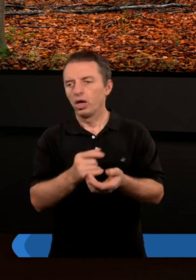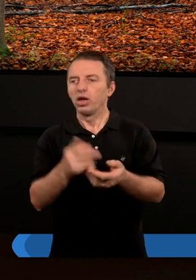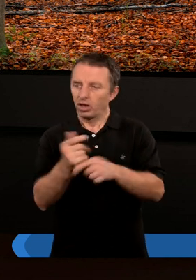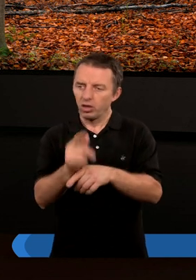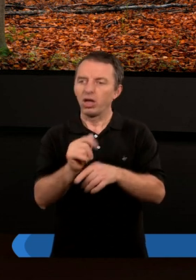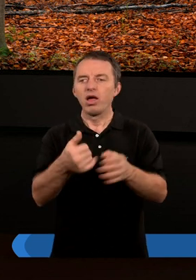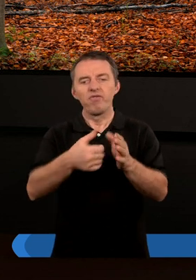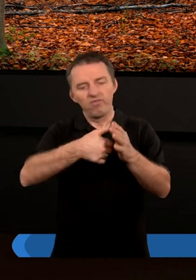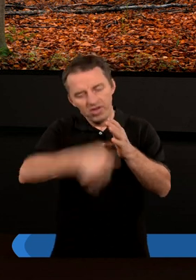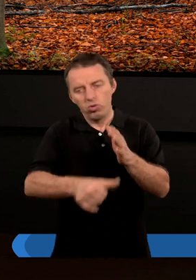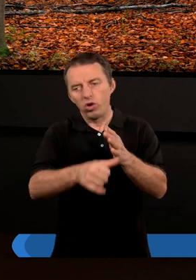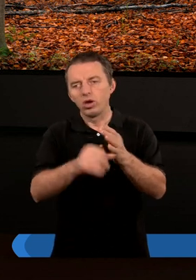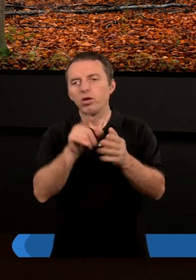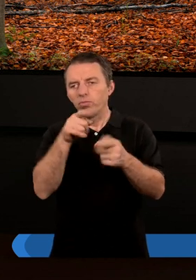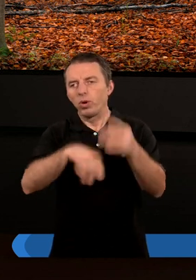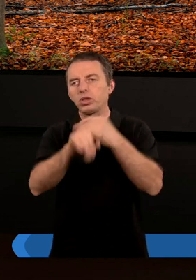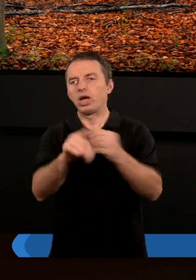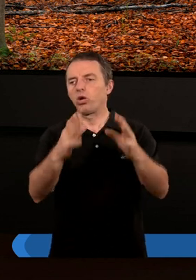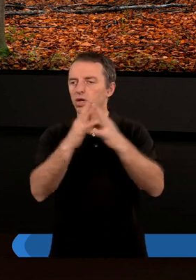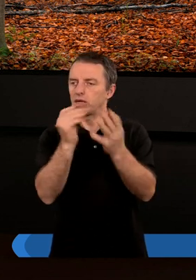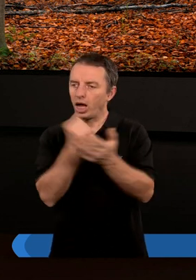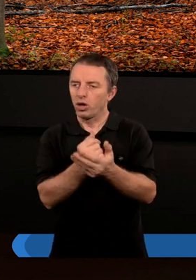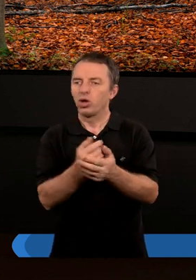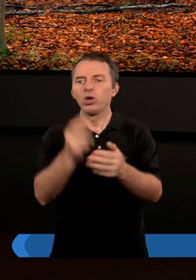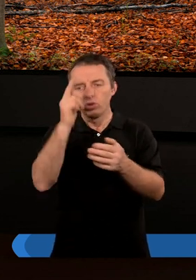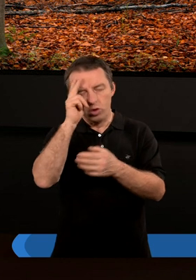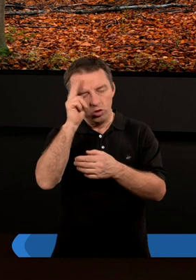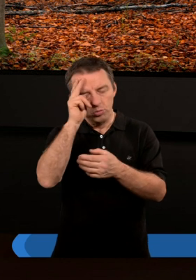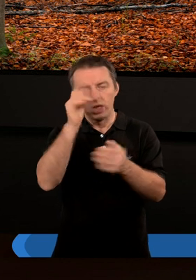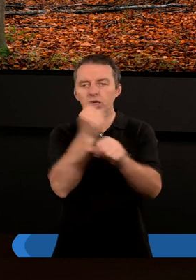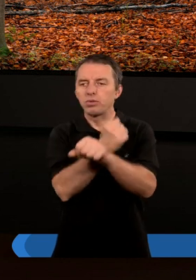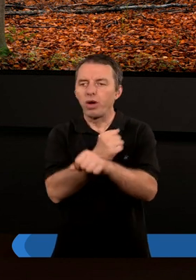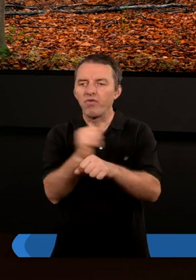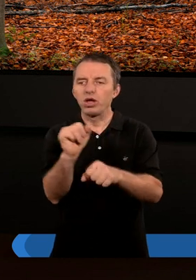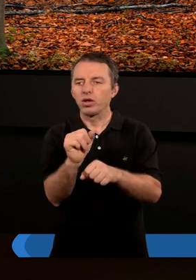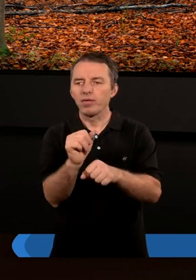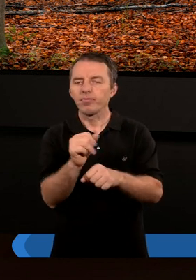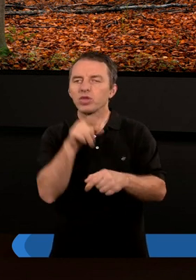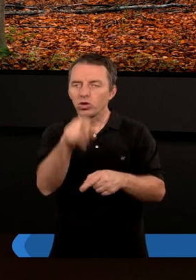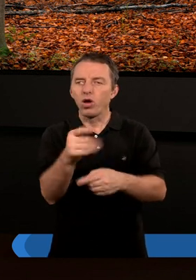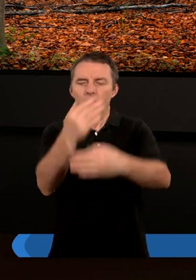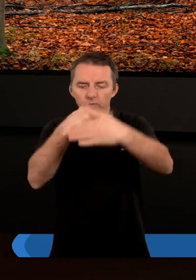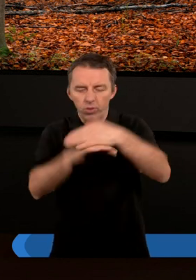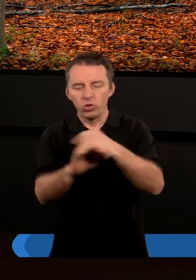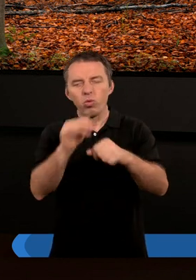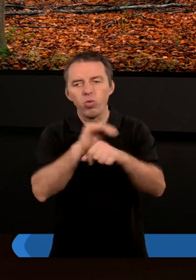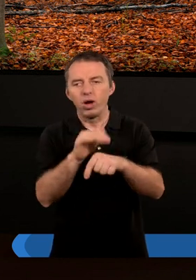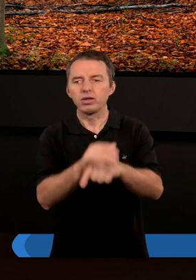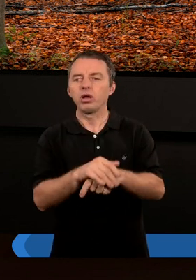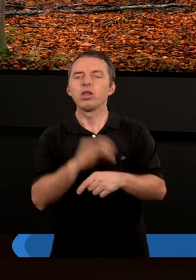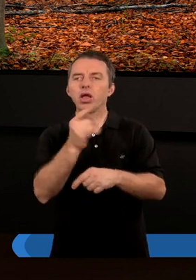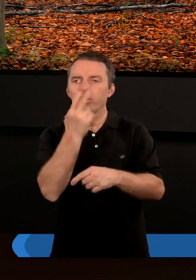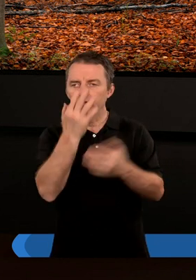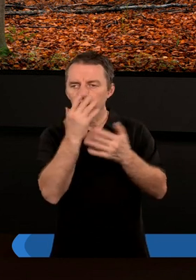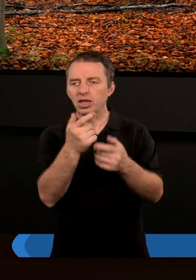dlatego jesteśmy wyłączeni spod zakonu w zrozumieniu zbawienia, tylko pod łaską, ale tak jak